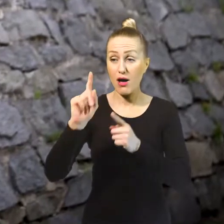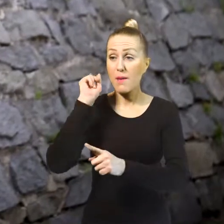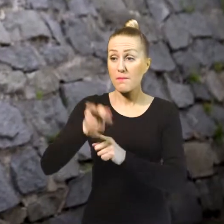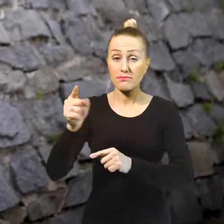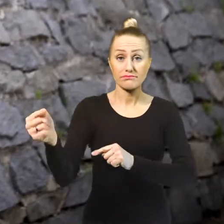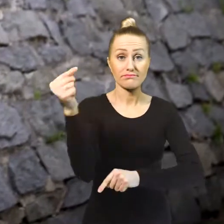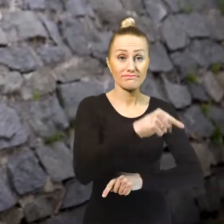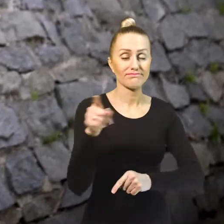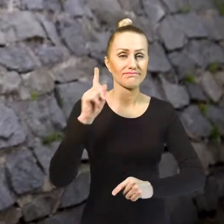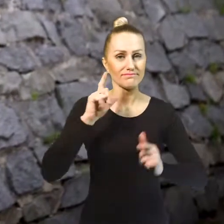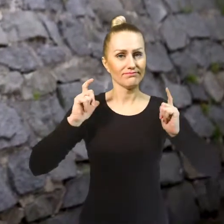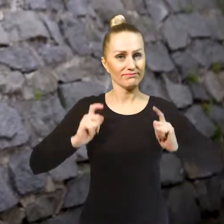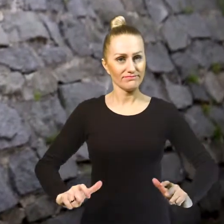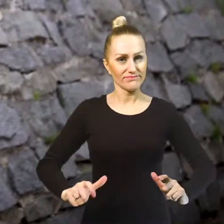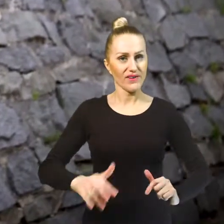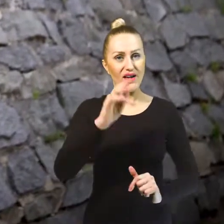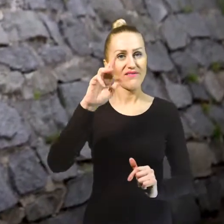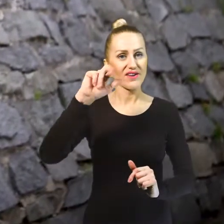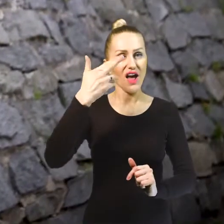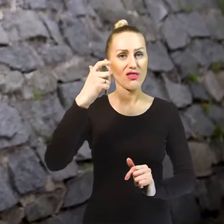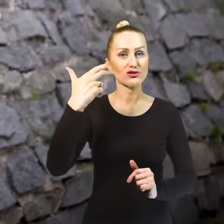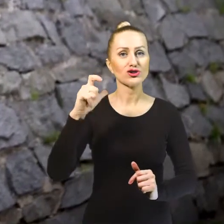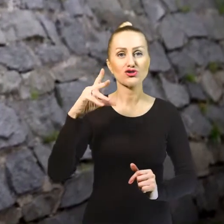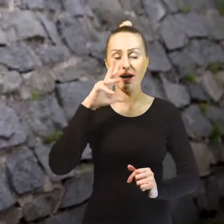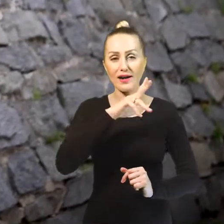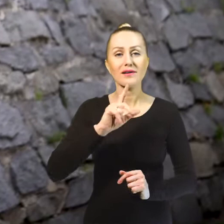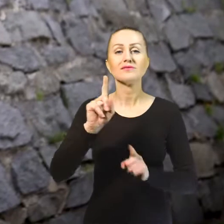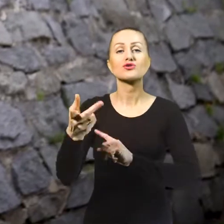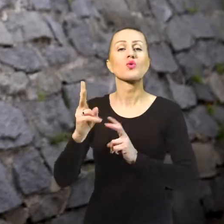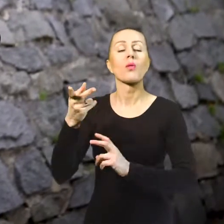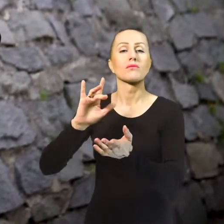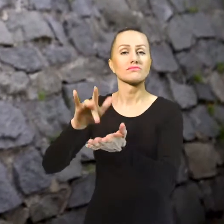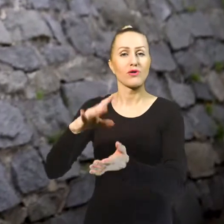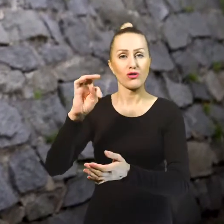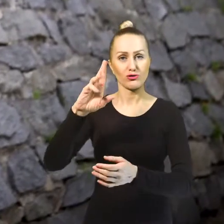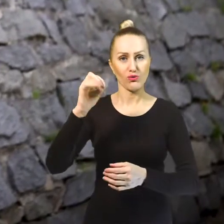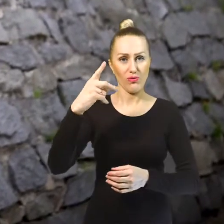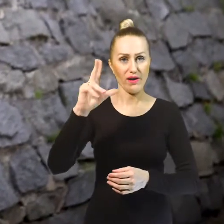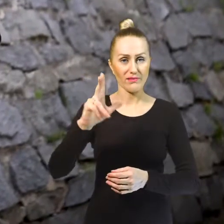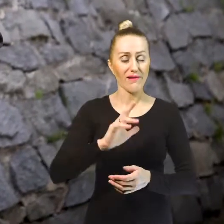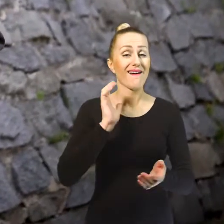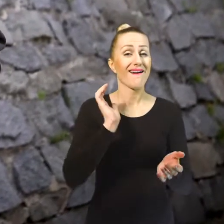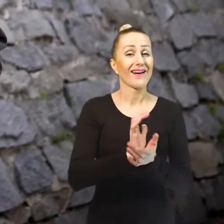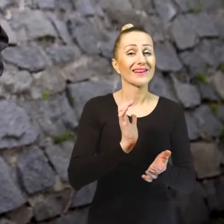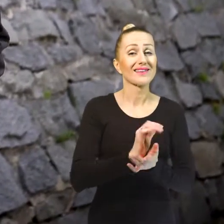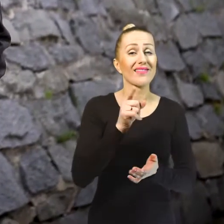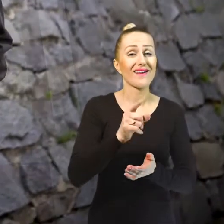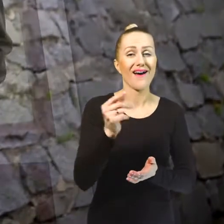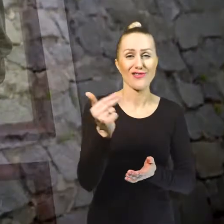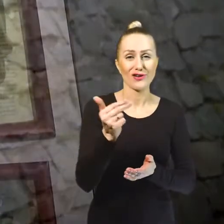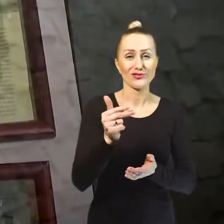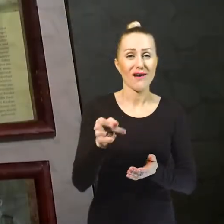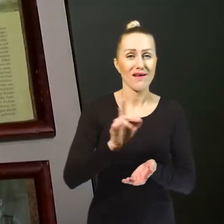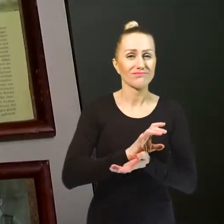mobilizacyjny był rolnik Franciszek Strzotka. Lokalna pyskowicka gazeta w niedzielnym wydaniu z 2